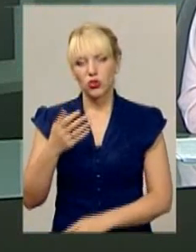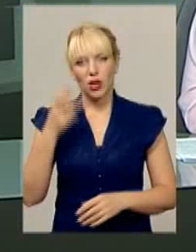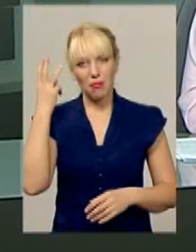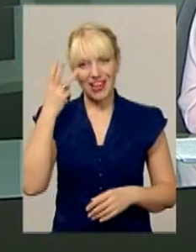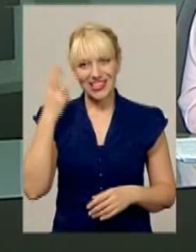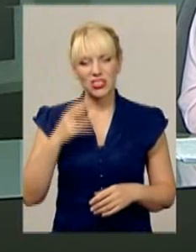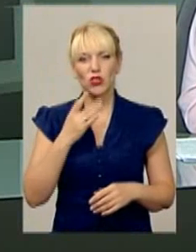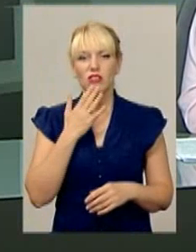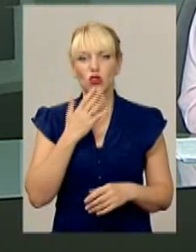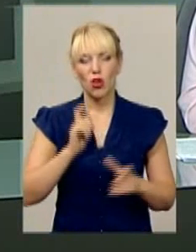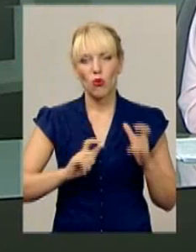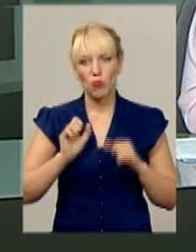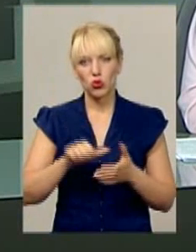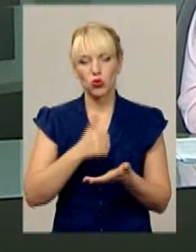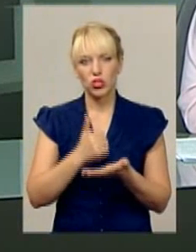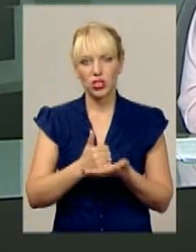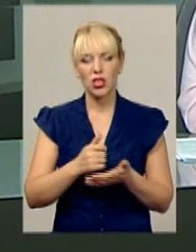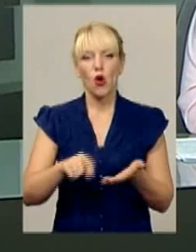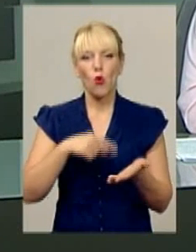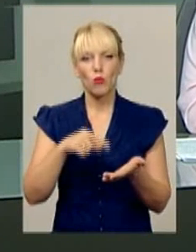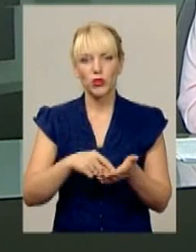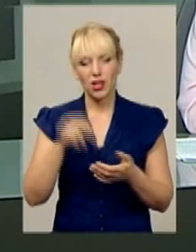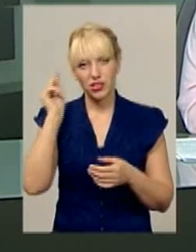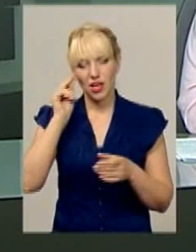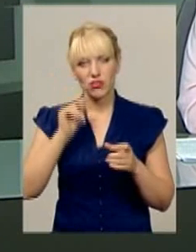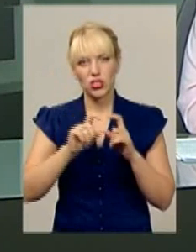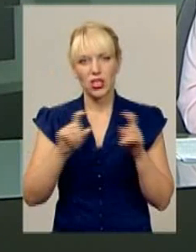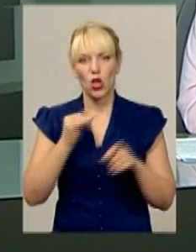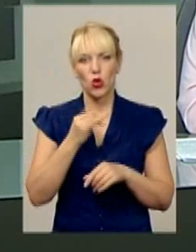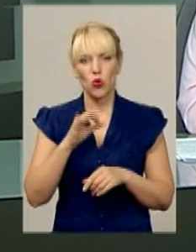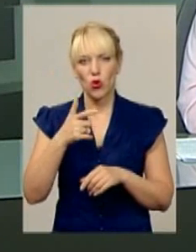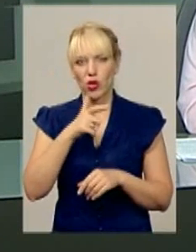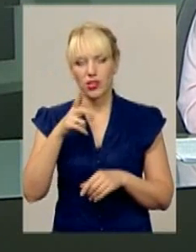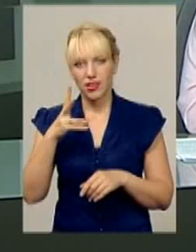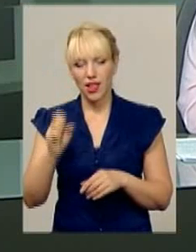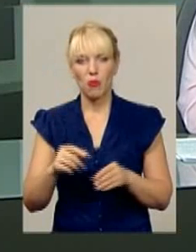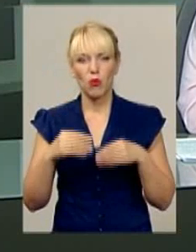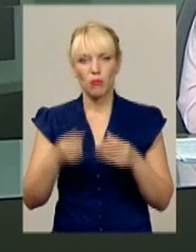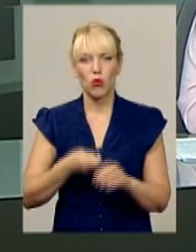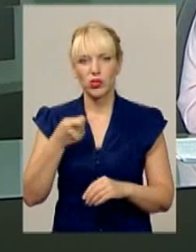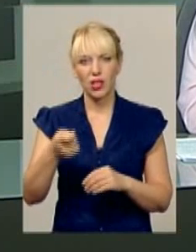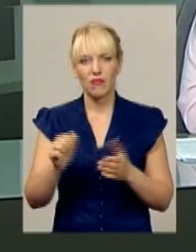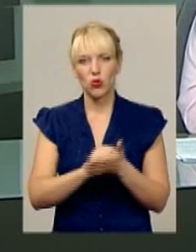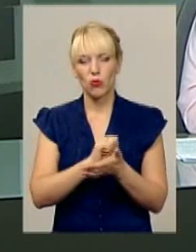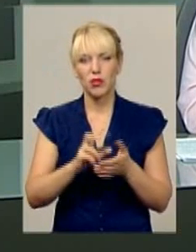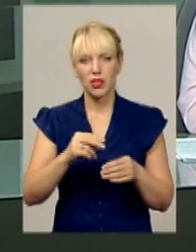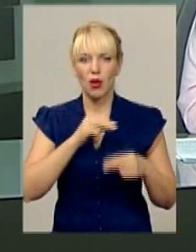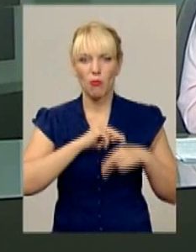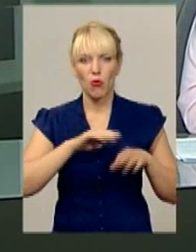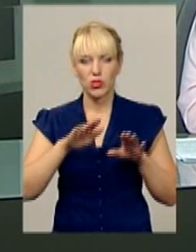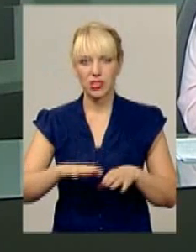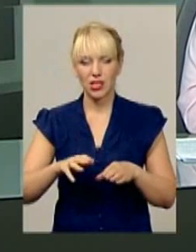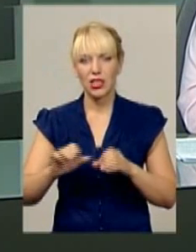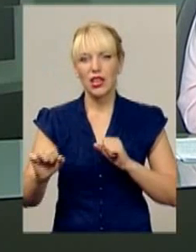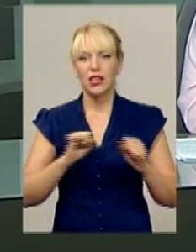університету може очолити комунальний навчальний заклад. Михайло Йохна подав документи на посаду ректора Хмельницького університету